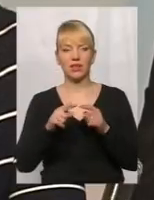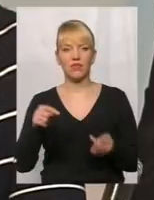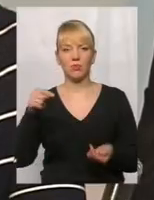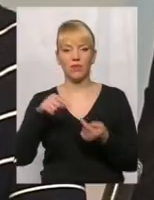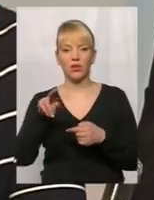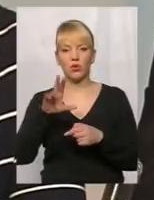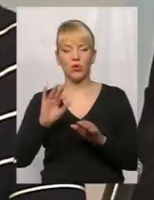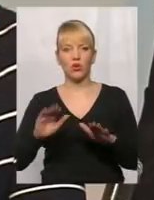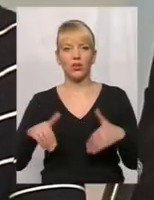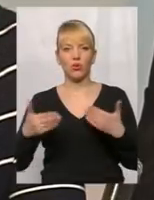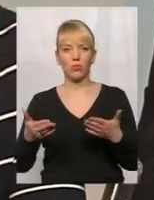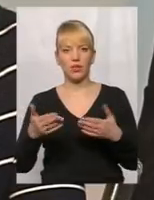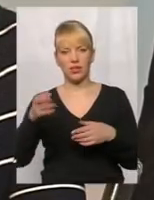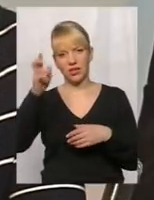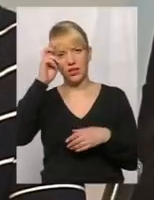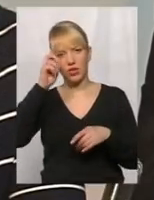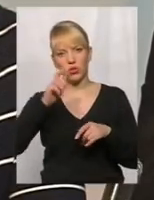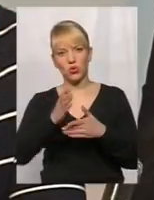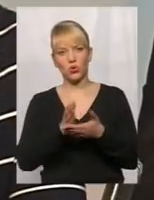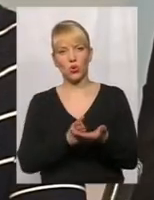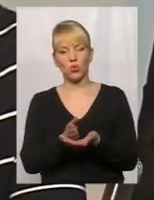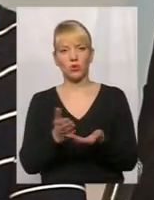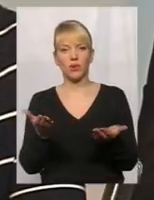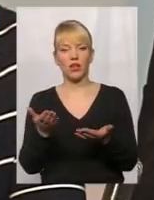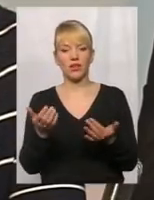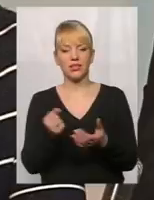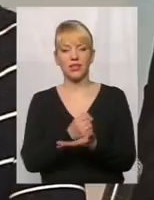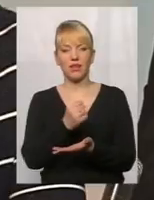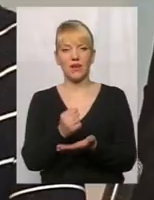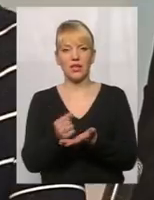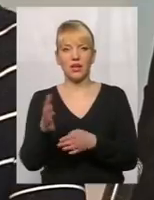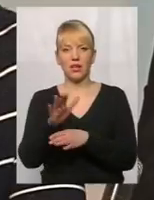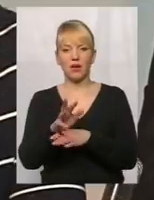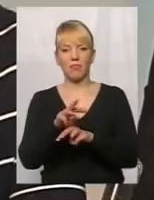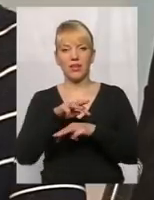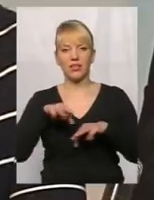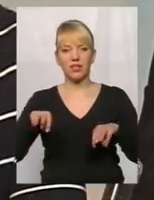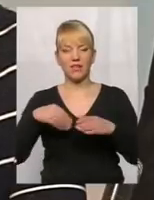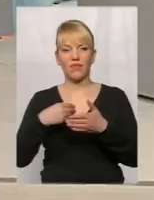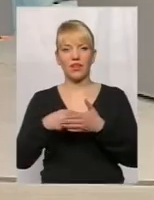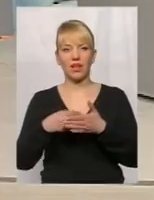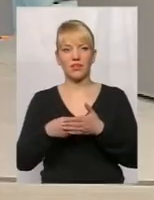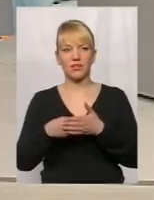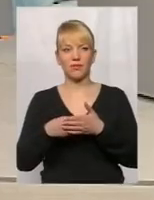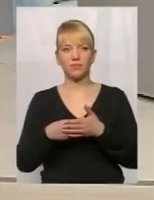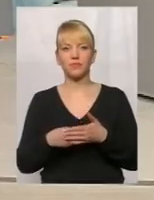рекомендацій Державодитслужби, які затверджені наказом Міністерства фінансів номер 726.